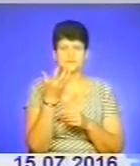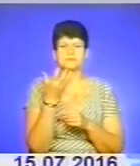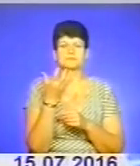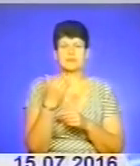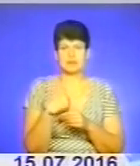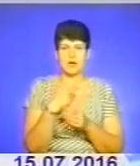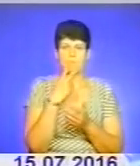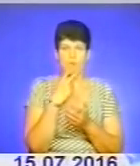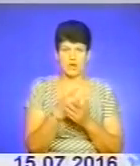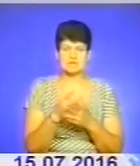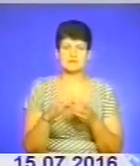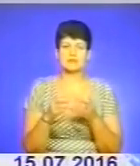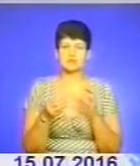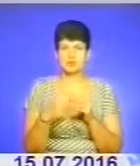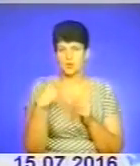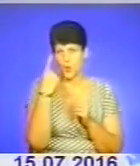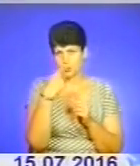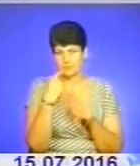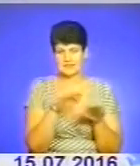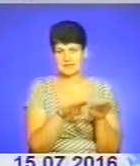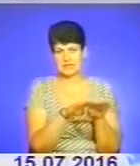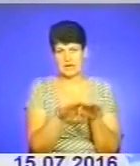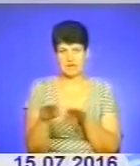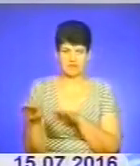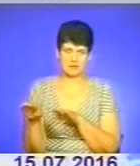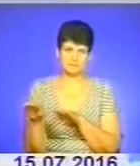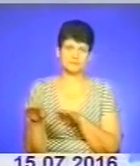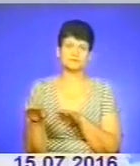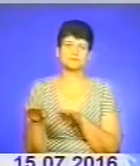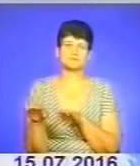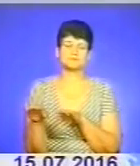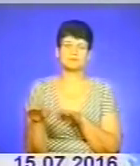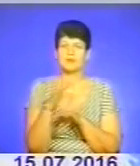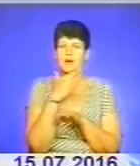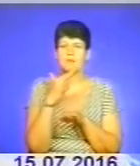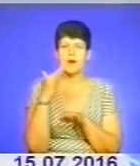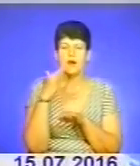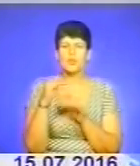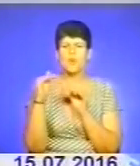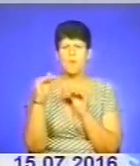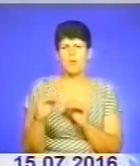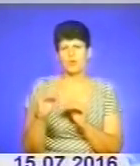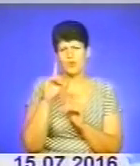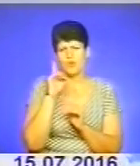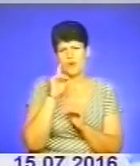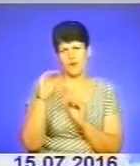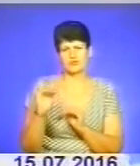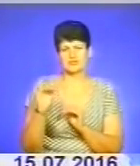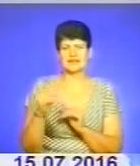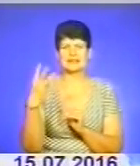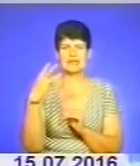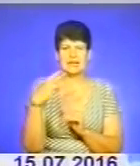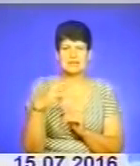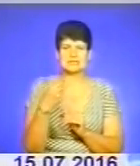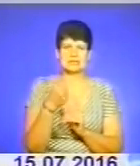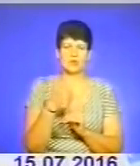я показав результат особисті на рівні, на багато молодших учасників, яким і 30 років,